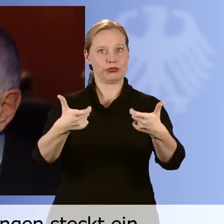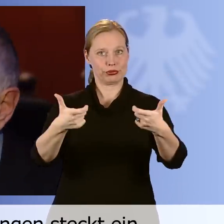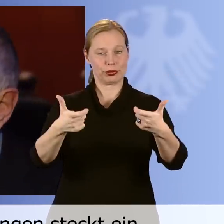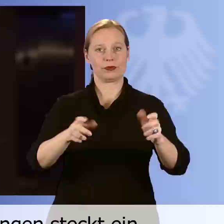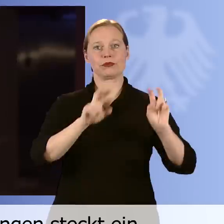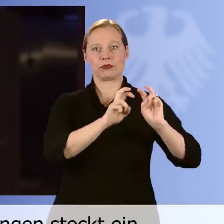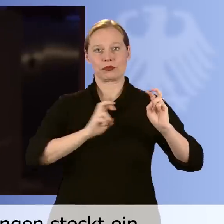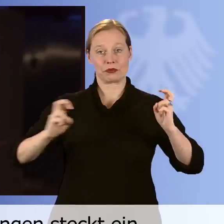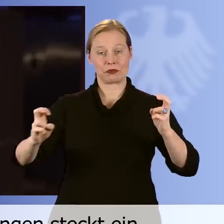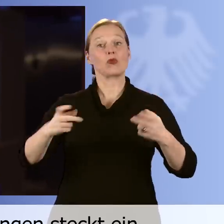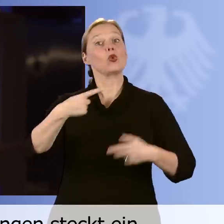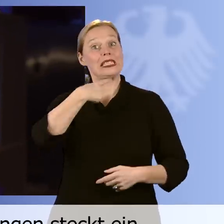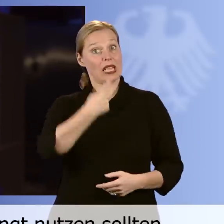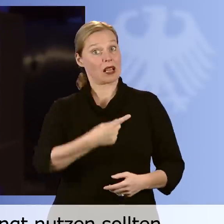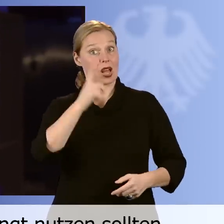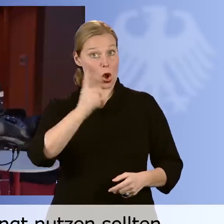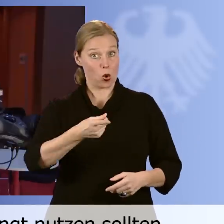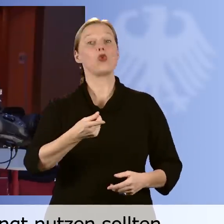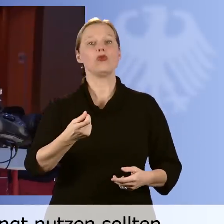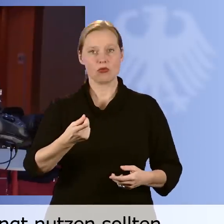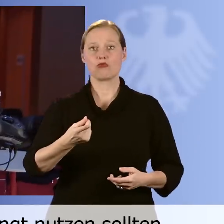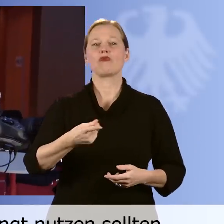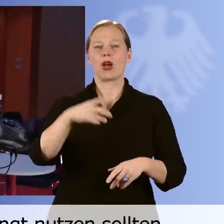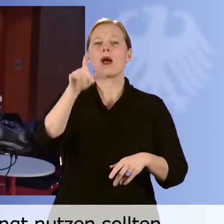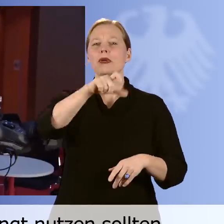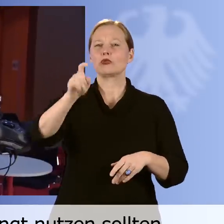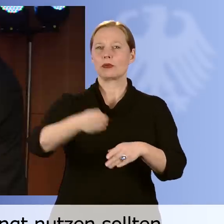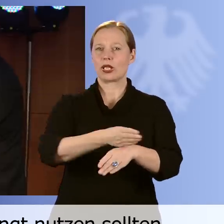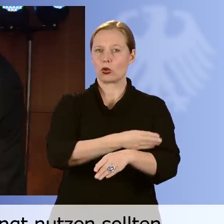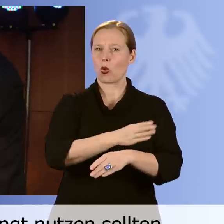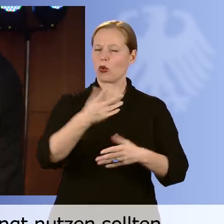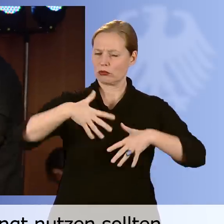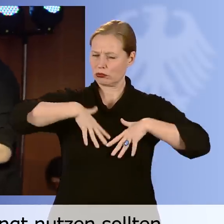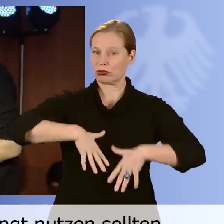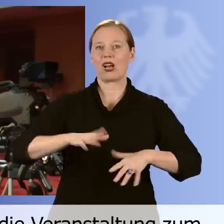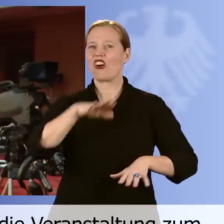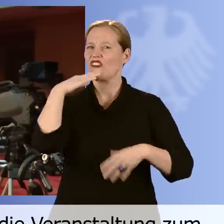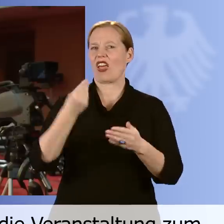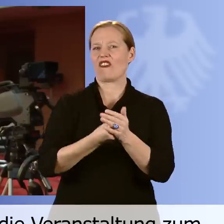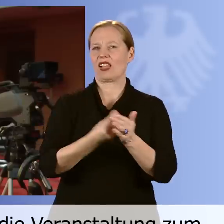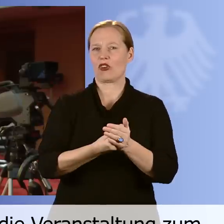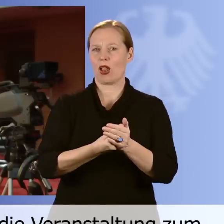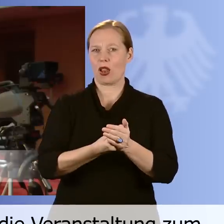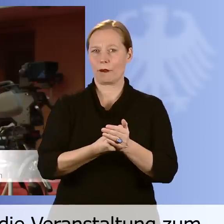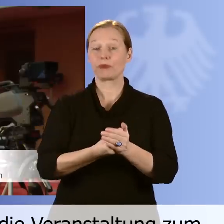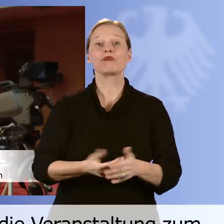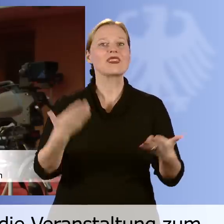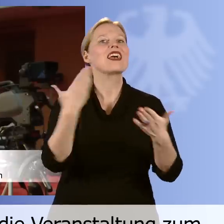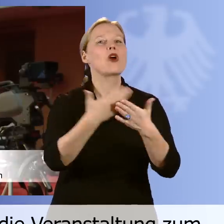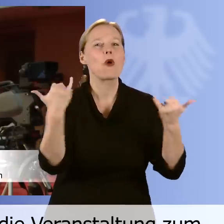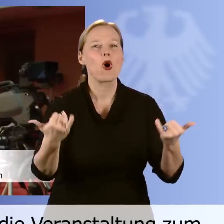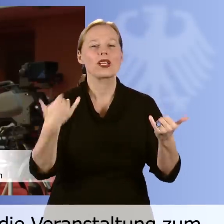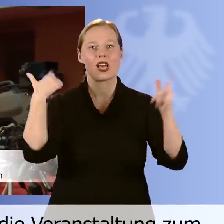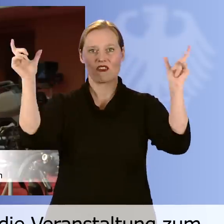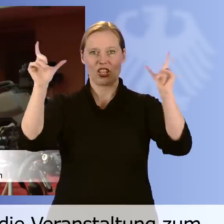Behinderungen steckt ein wertvolles Fachkräftepotenzial, das Unternehmen unbedingt nutzen sollten. Und deswegen machen wir heute die Veranstaltung zum